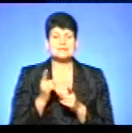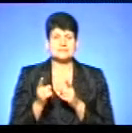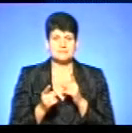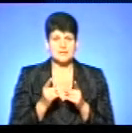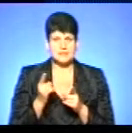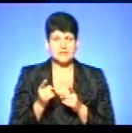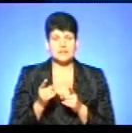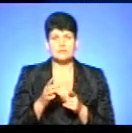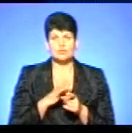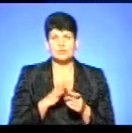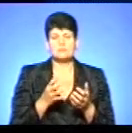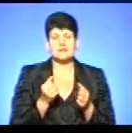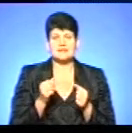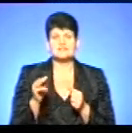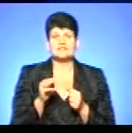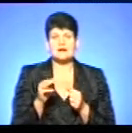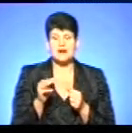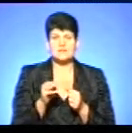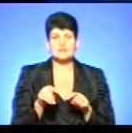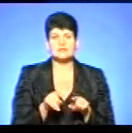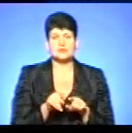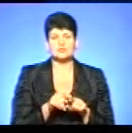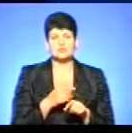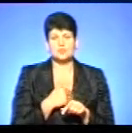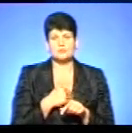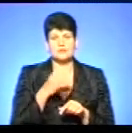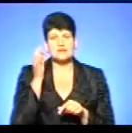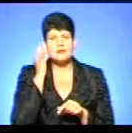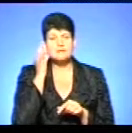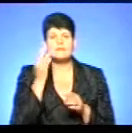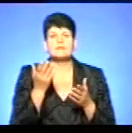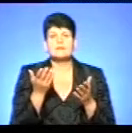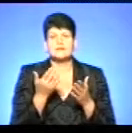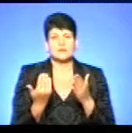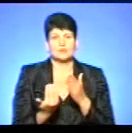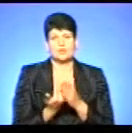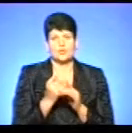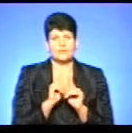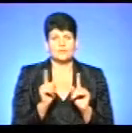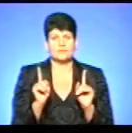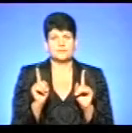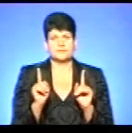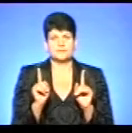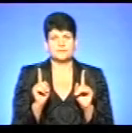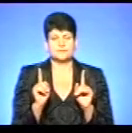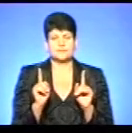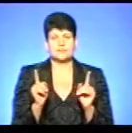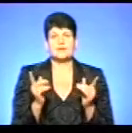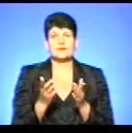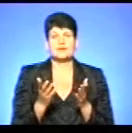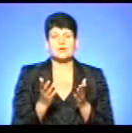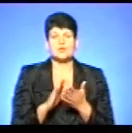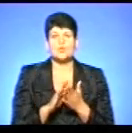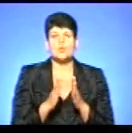зокрема, були прийняті в травні, і також хочу, щоб ви нагадали, які саме нововведення і які саме